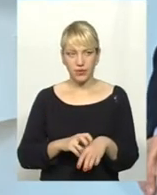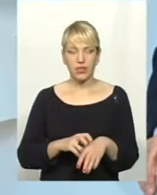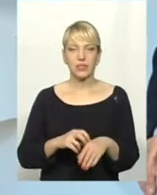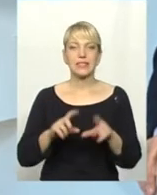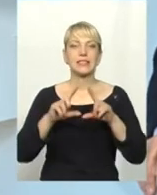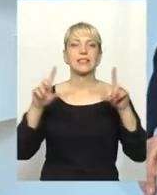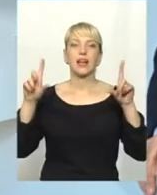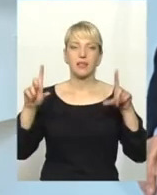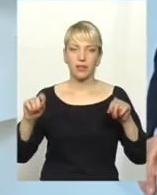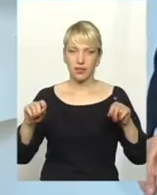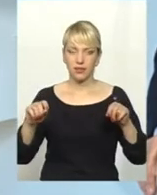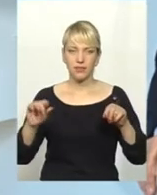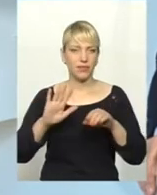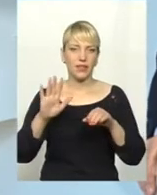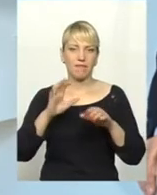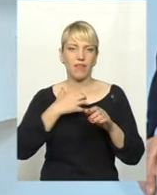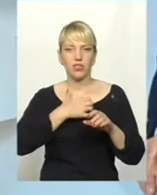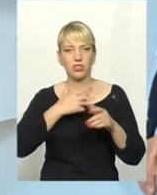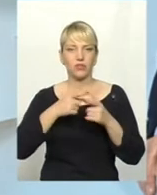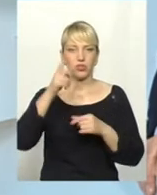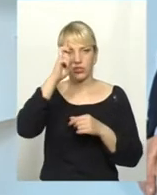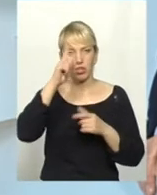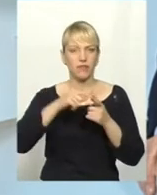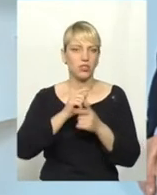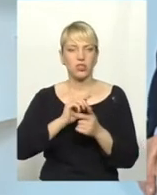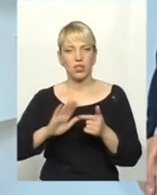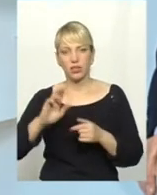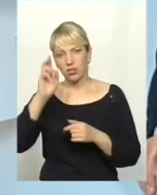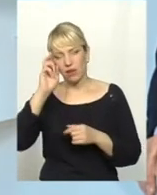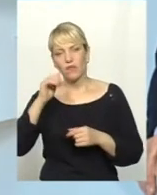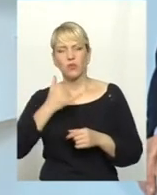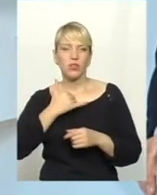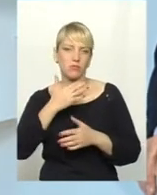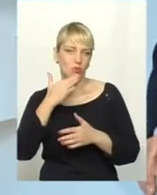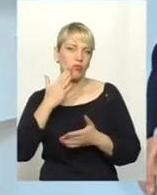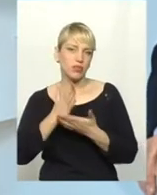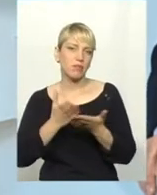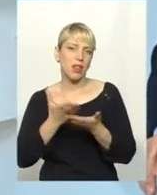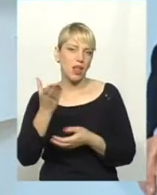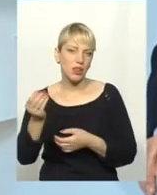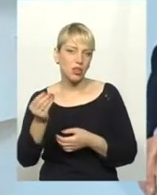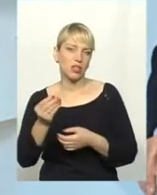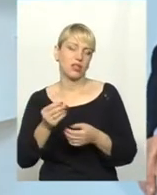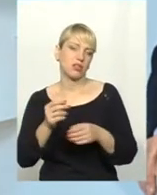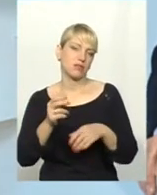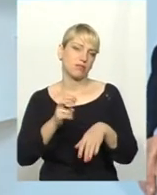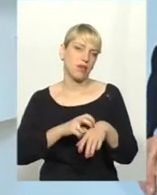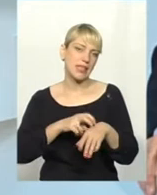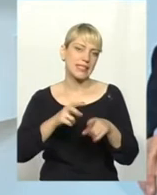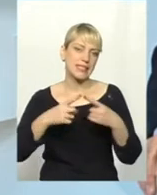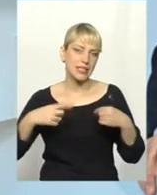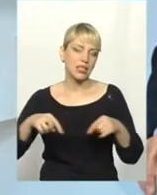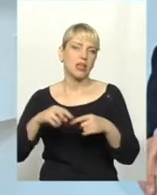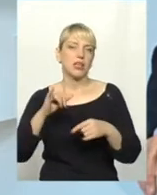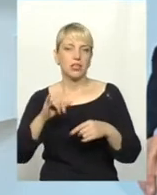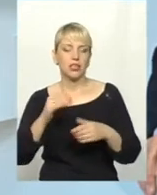незалежно від форми власності. Зараз в нас багатоукладна медицина. Є і державні лікарі, і державні, і